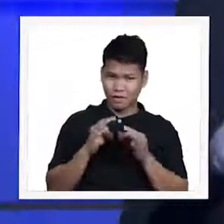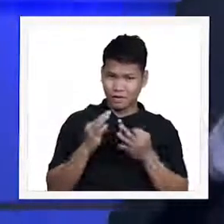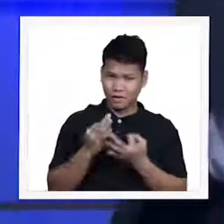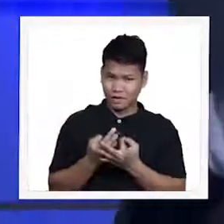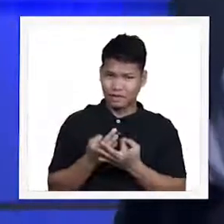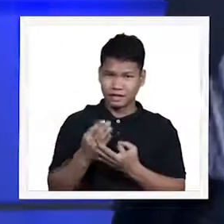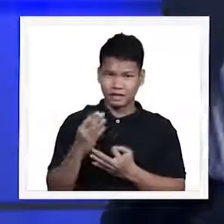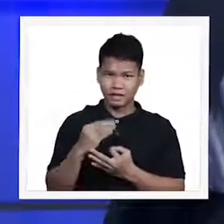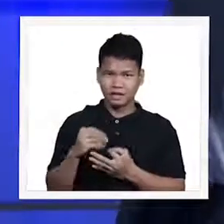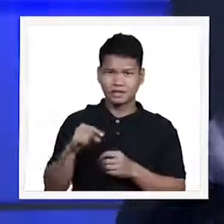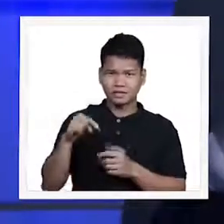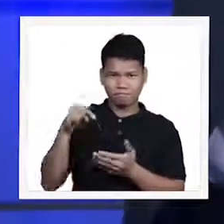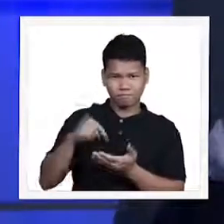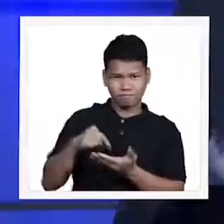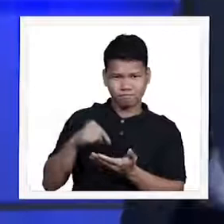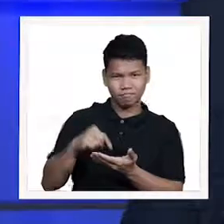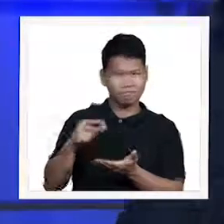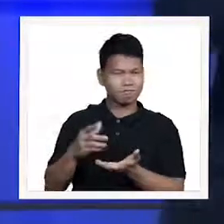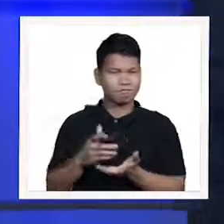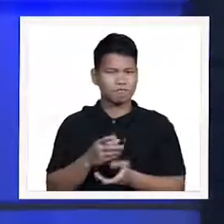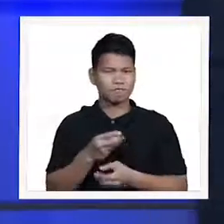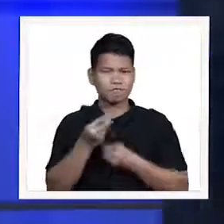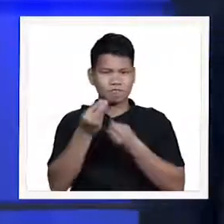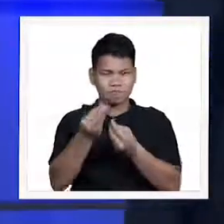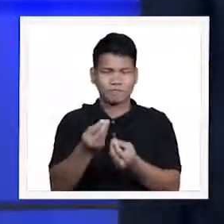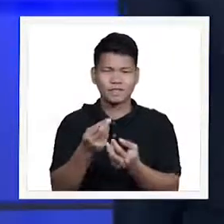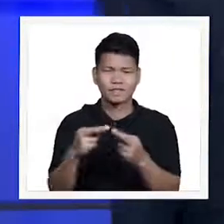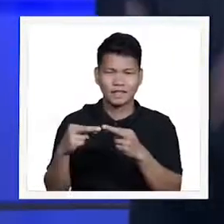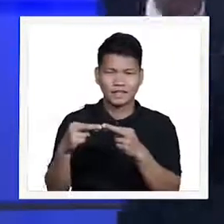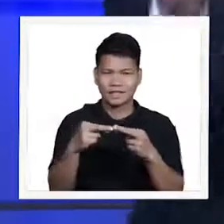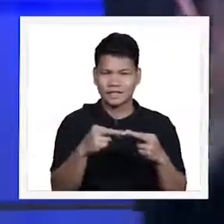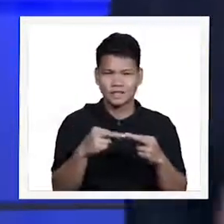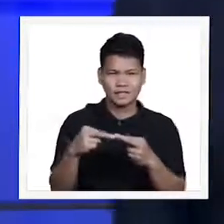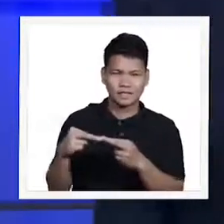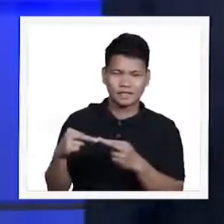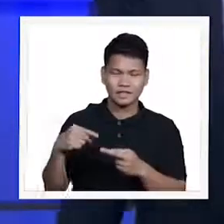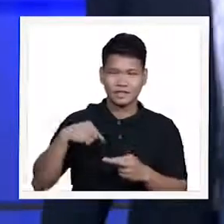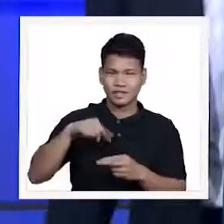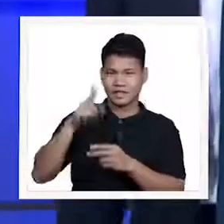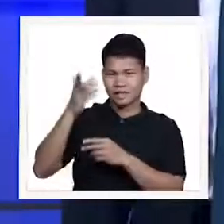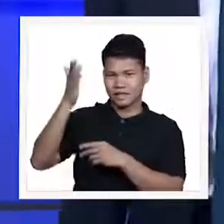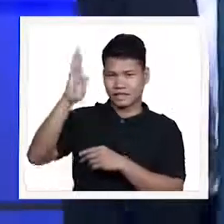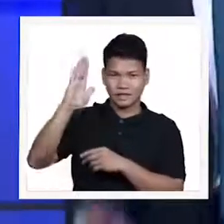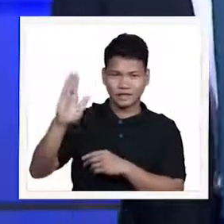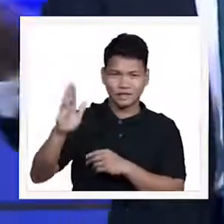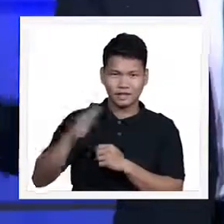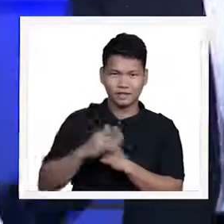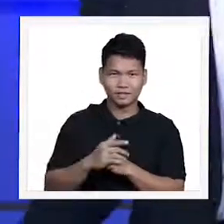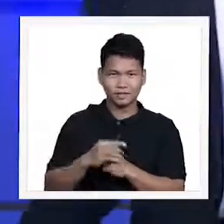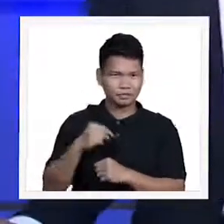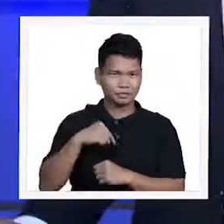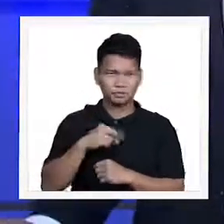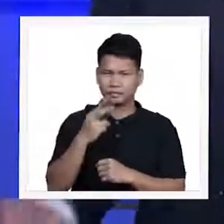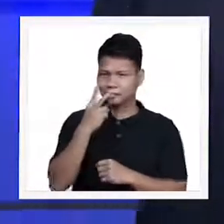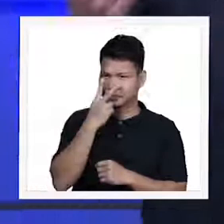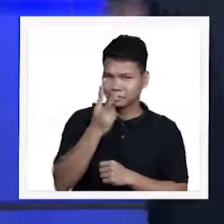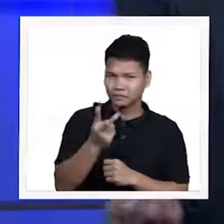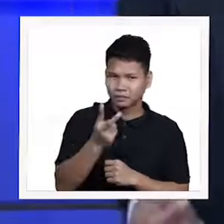lalong-lalo na ito po nagbibigay ng tibay ng ating relasyon sa ating Panginoon. tignan po ninyo.